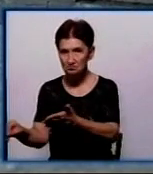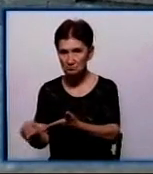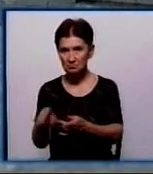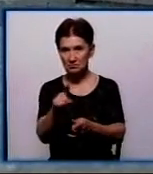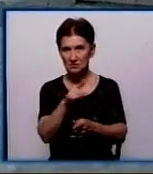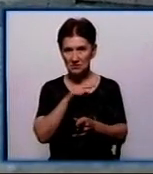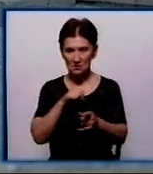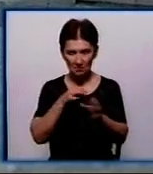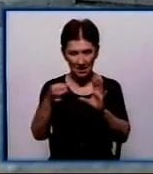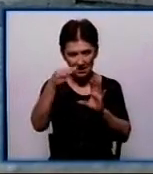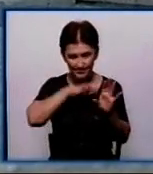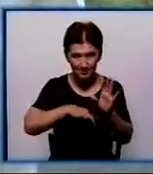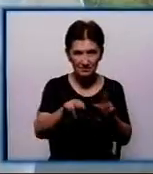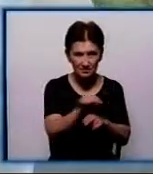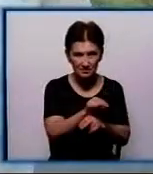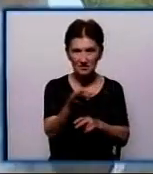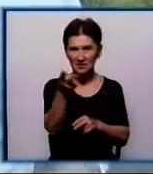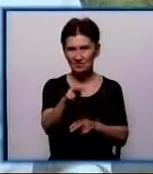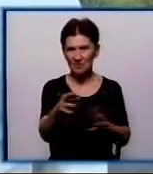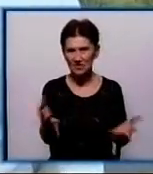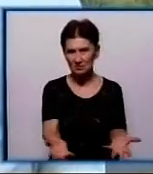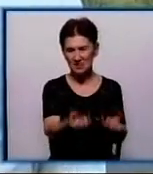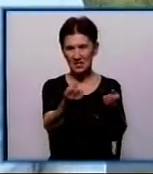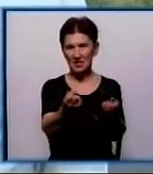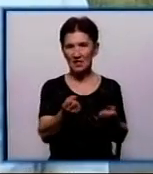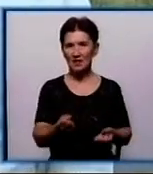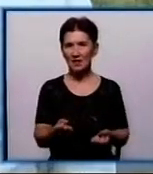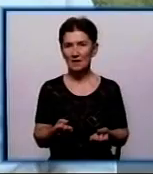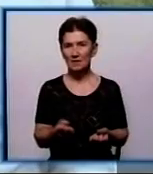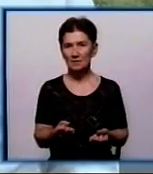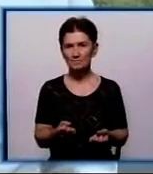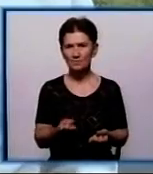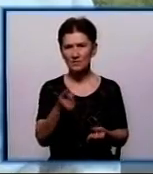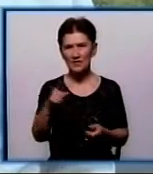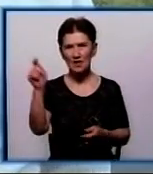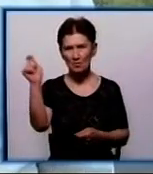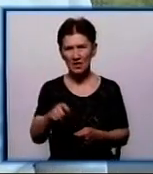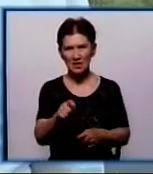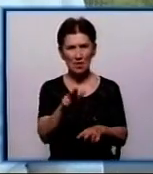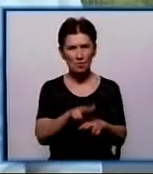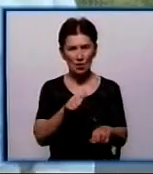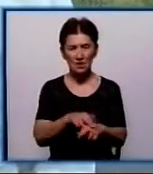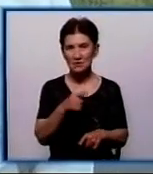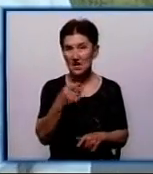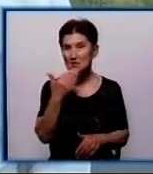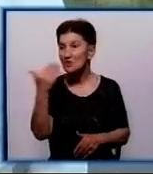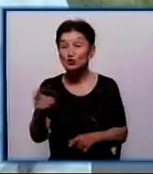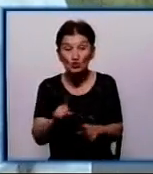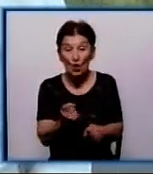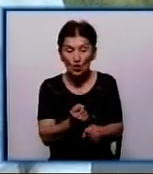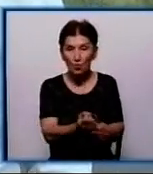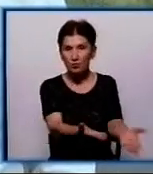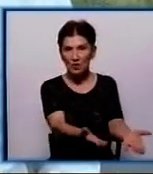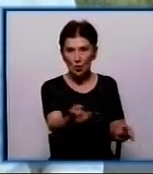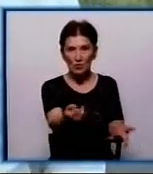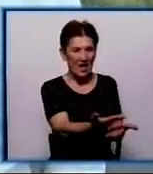Двох з п'яти утруєних вдалося врятувати. Приїхала патрульна поліція. Я запитала, що нам робити з тваринами. Вони ж